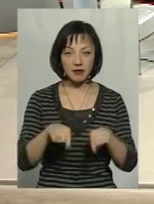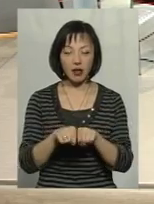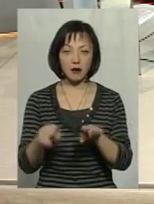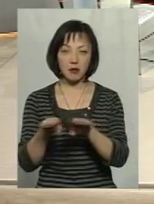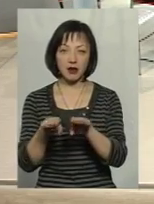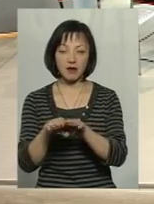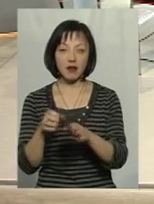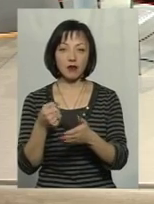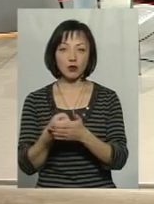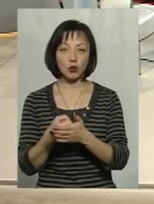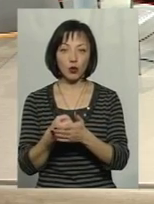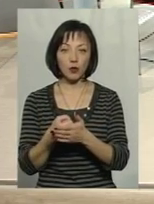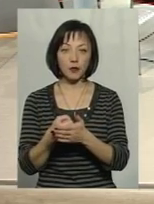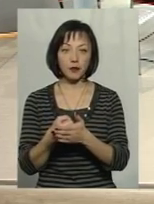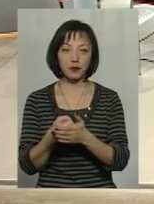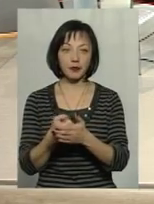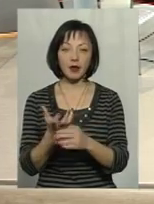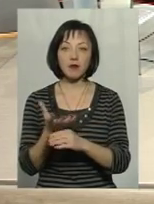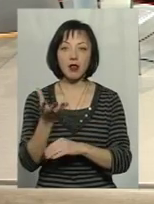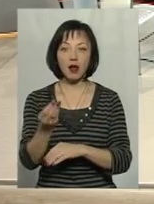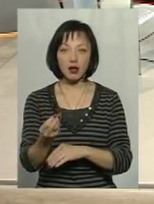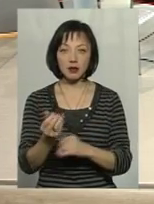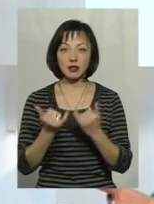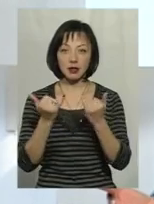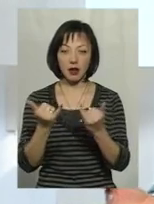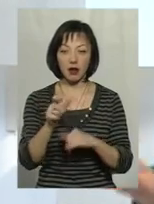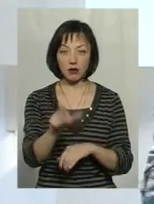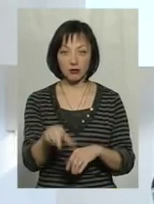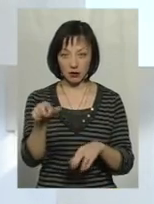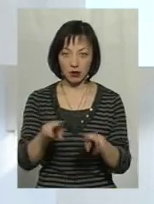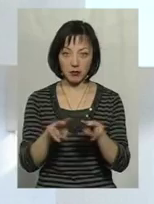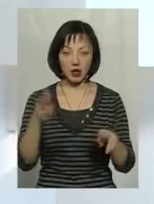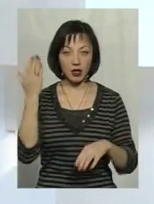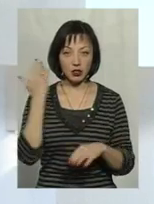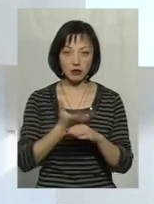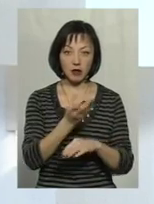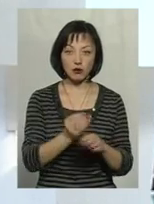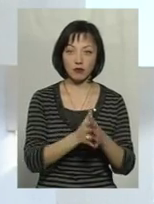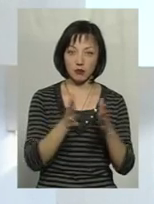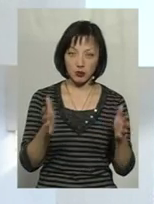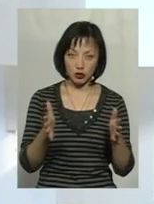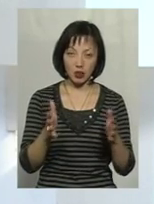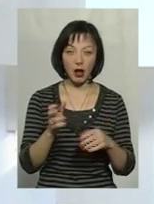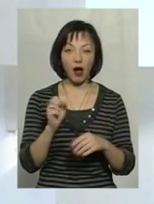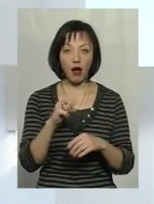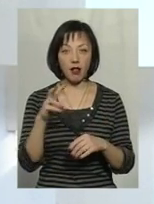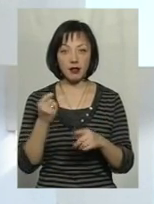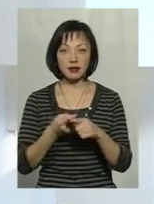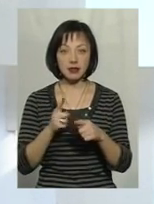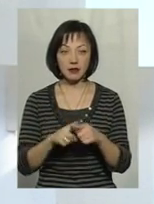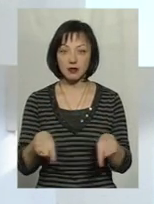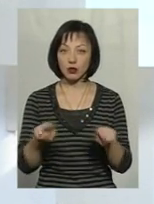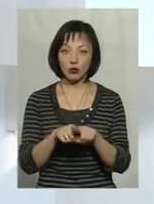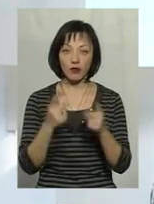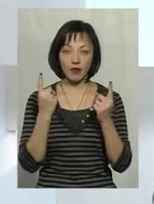до тієї плати, яка є для фізусів. Раніше вони сплачували більше. Але це все одно